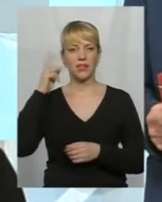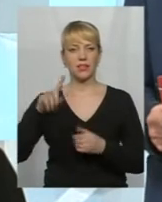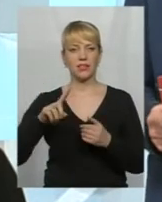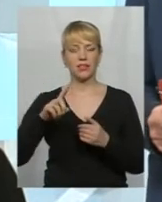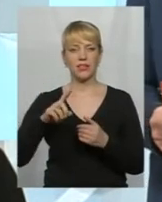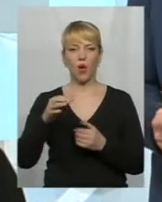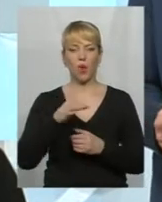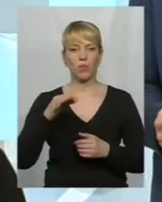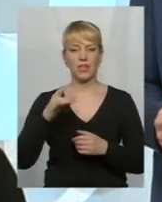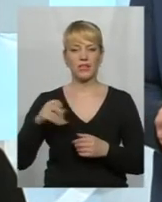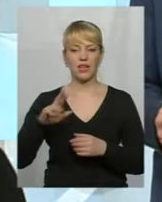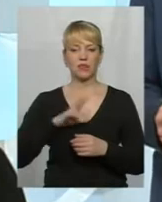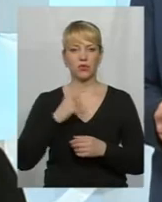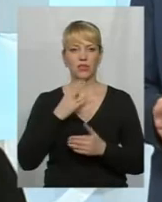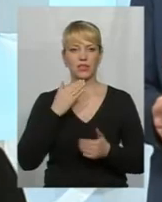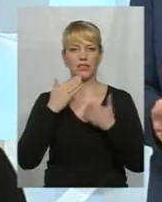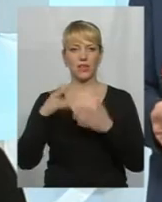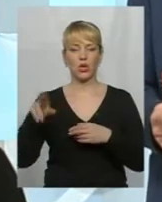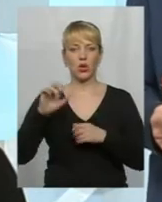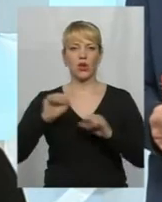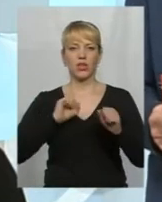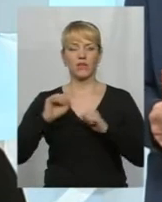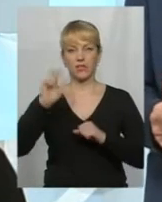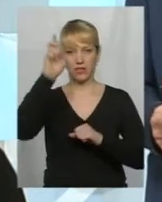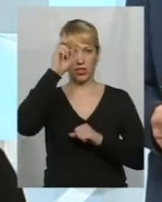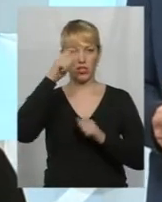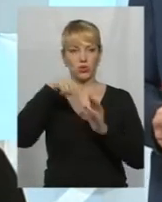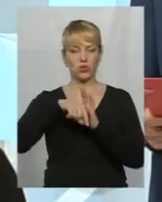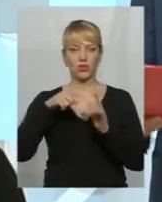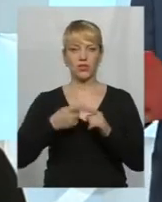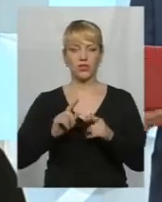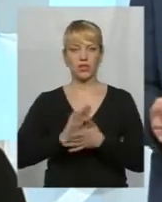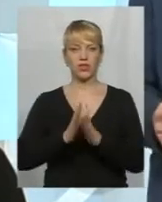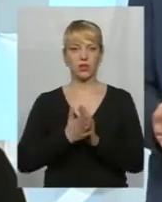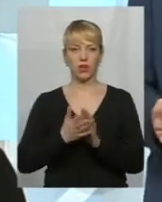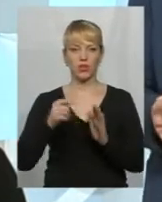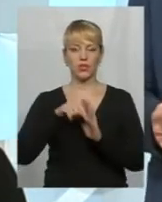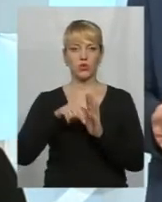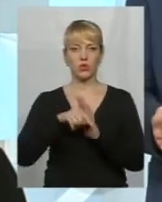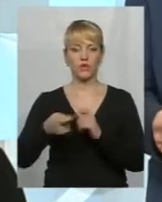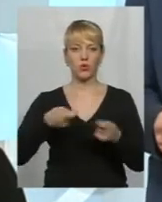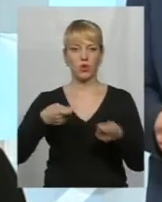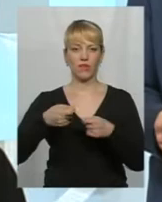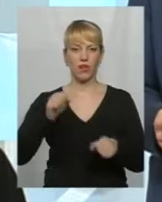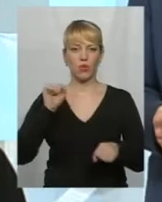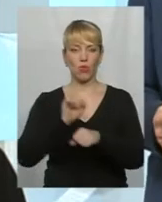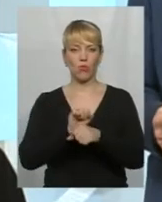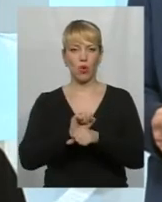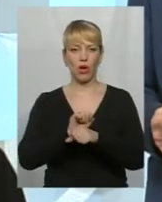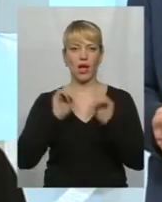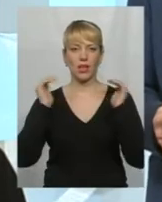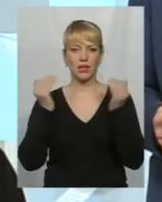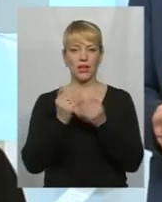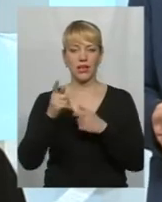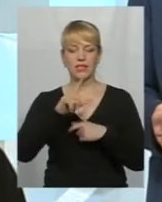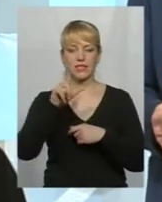звернення, депутатські звернення до керівництва держави стосовно тієї ситуації, стосовно торгівельної блокади з окупованими територіями